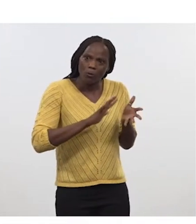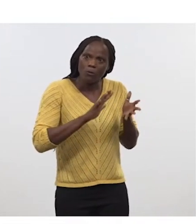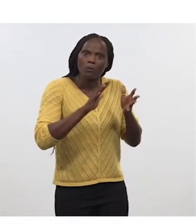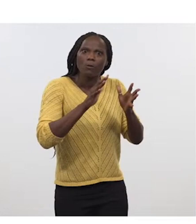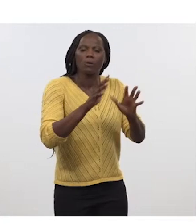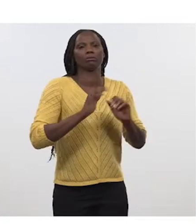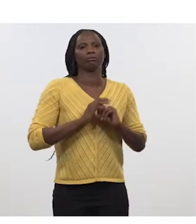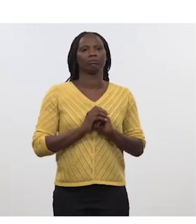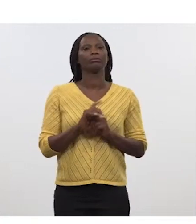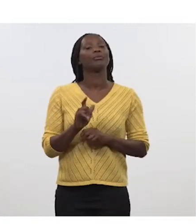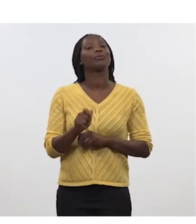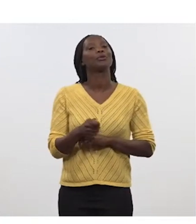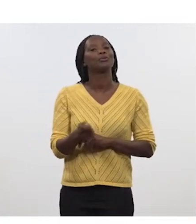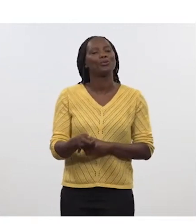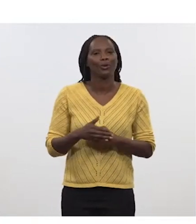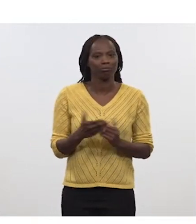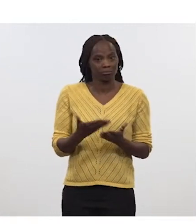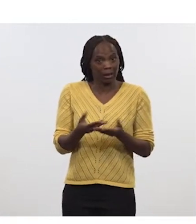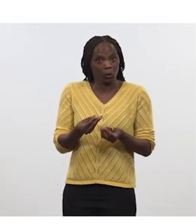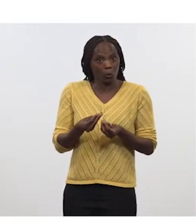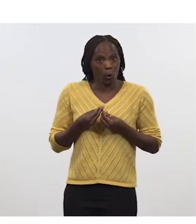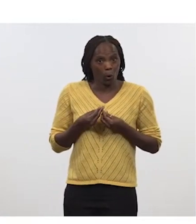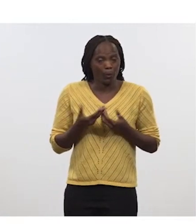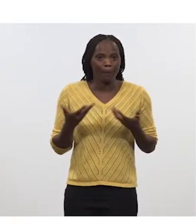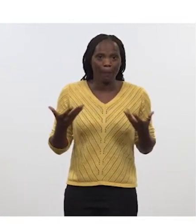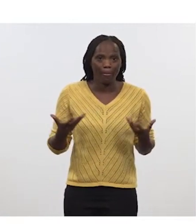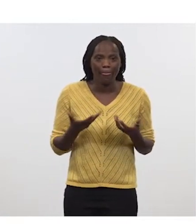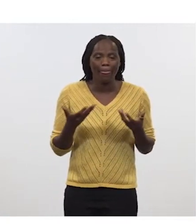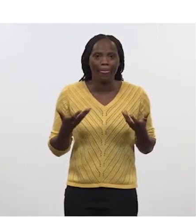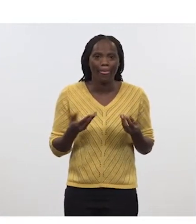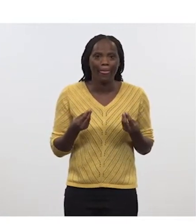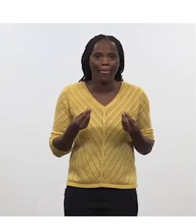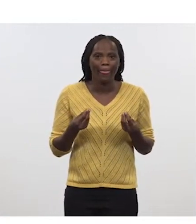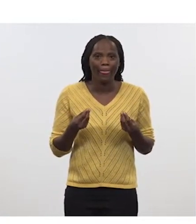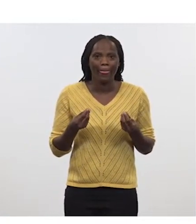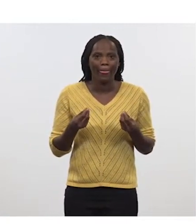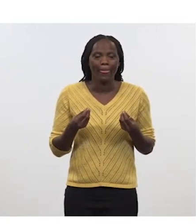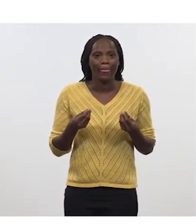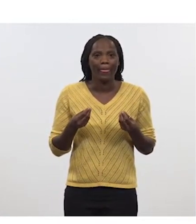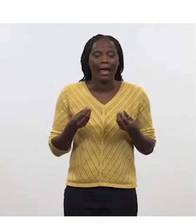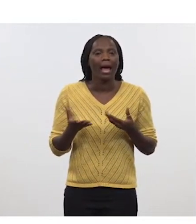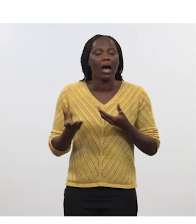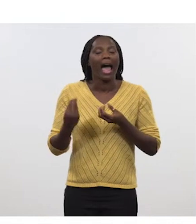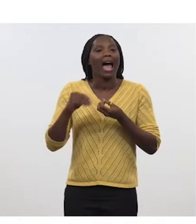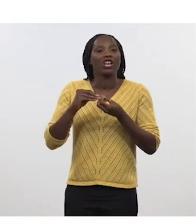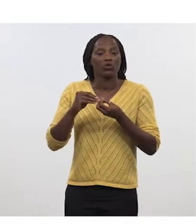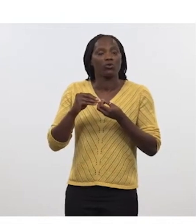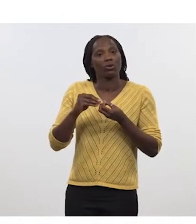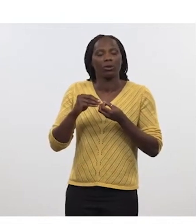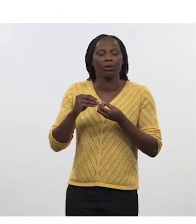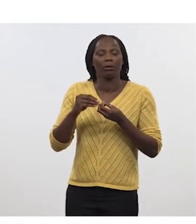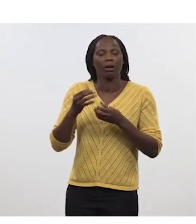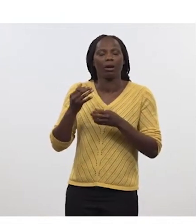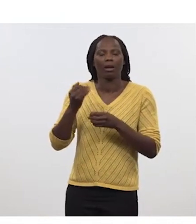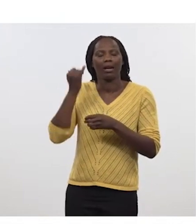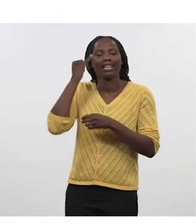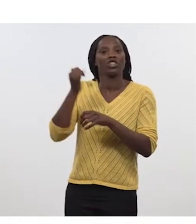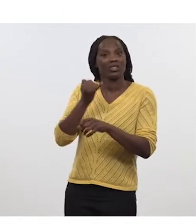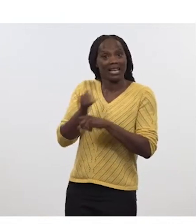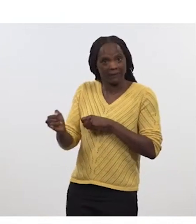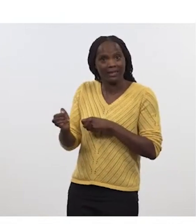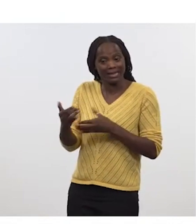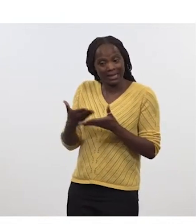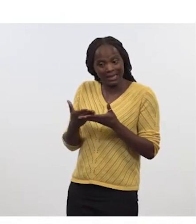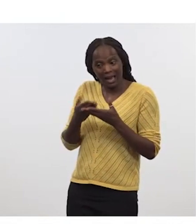Sans oublier que tout ça amène aussi au rôle de l'intelligence artificielle dans le combat terrestre de demain.